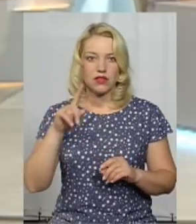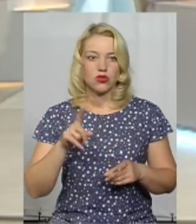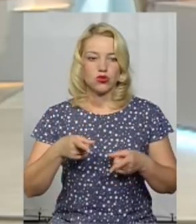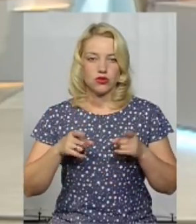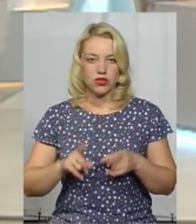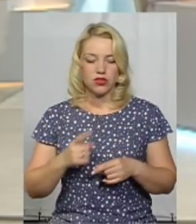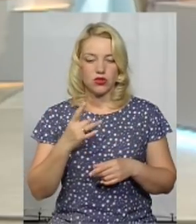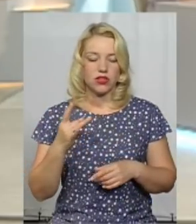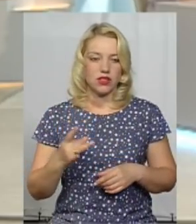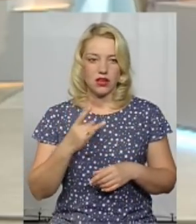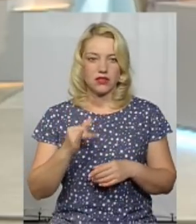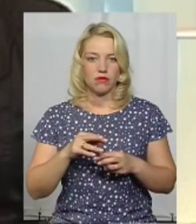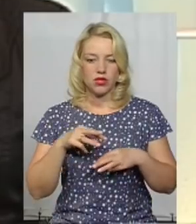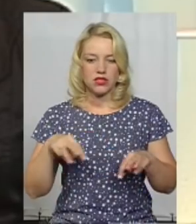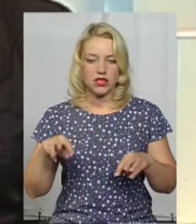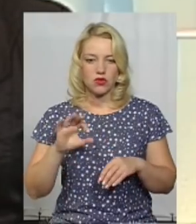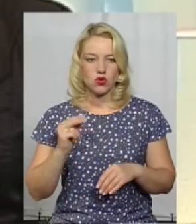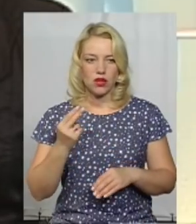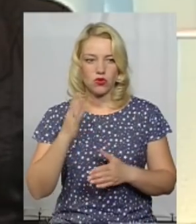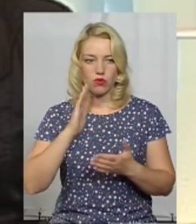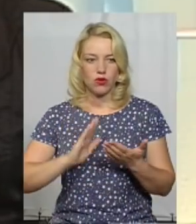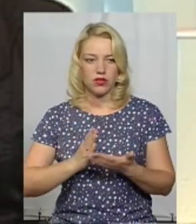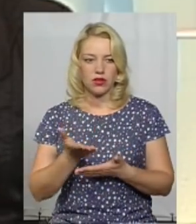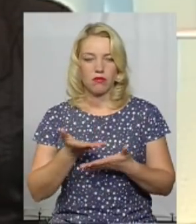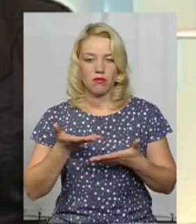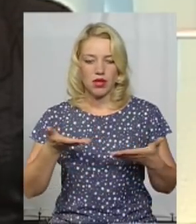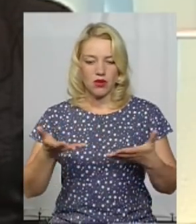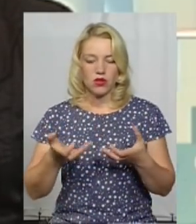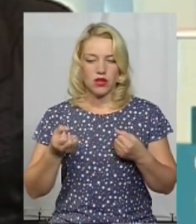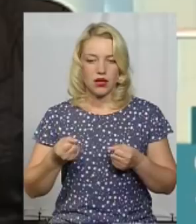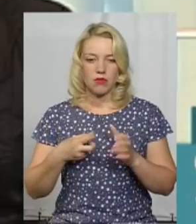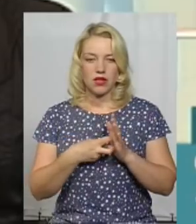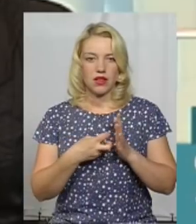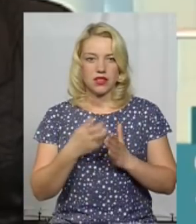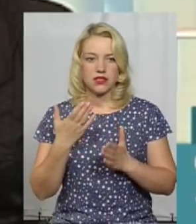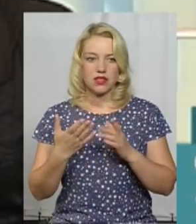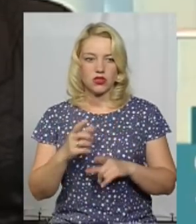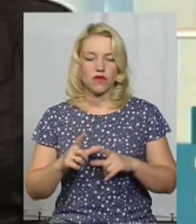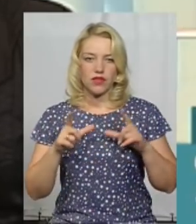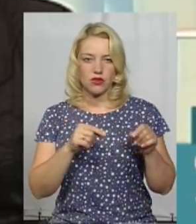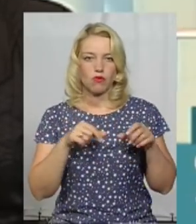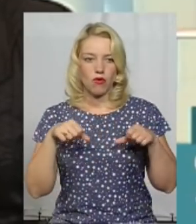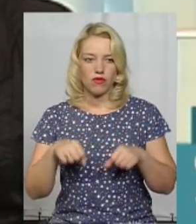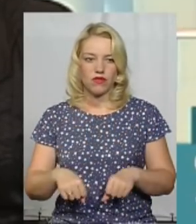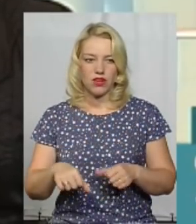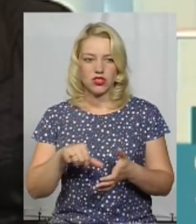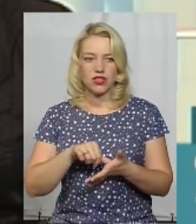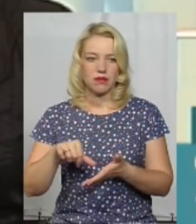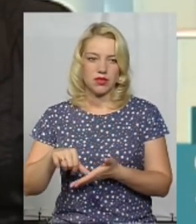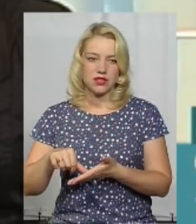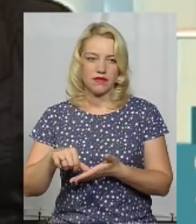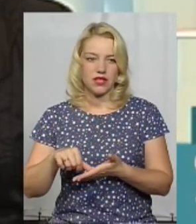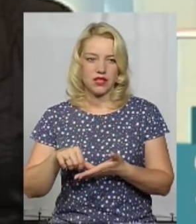раз лише від Міністерства соціальної політики ми отримали лист, де написано, що в разі виїзду у повноважених представників